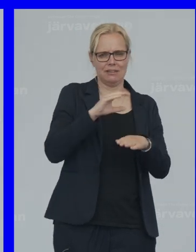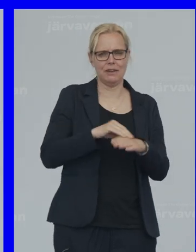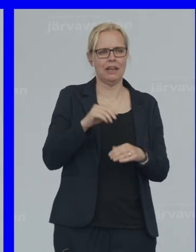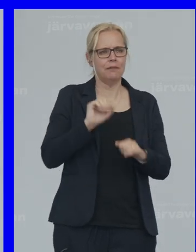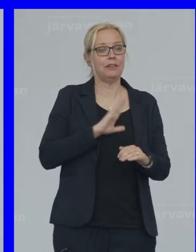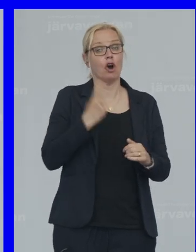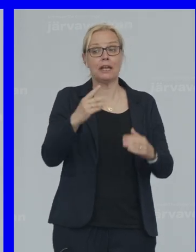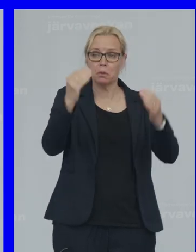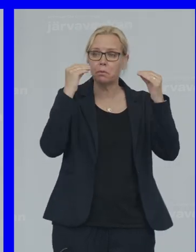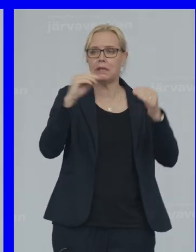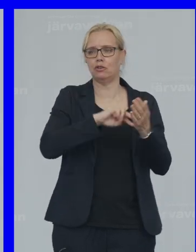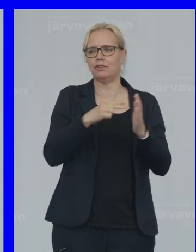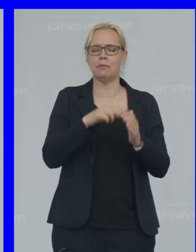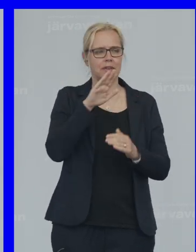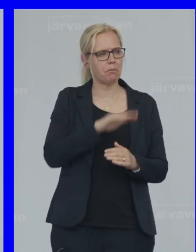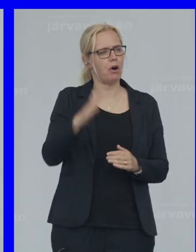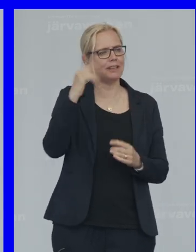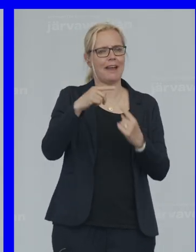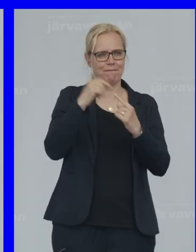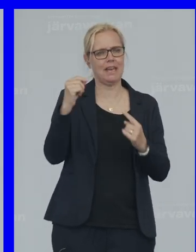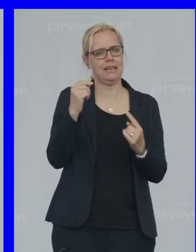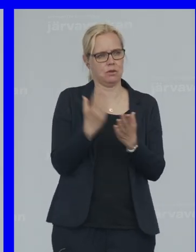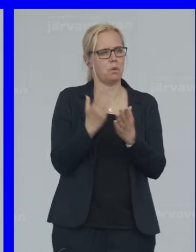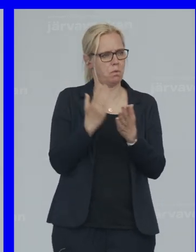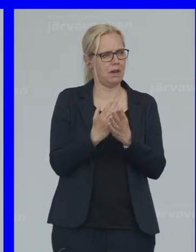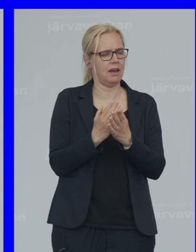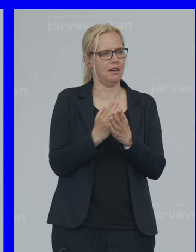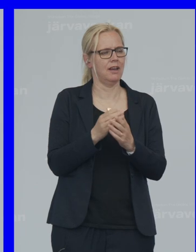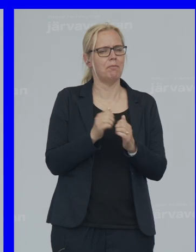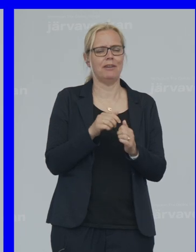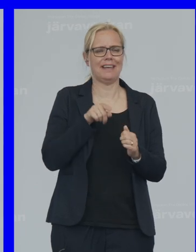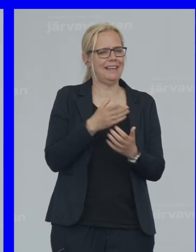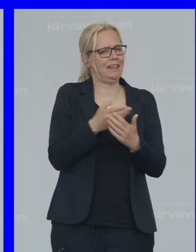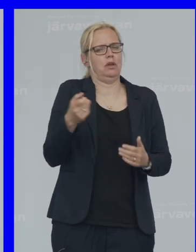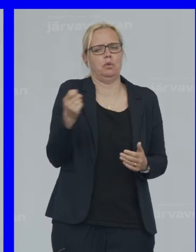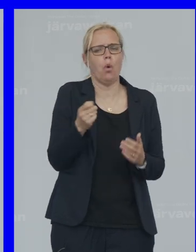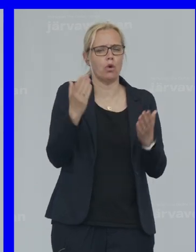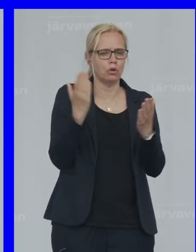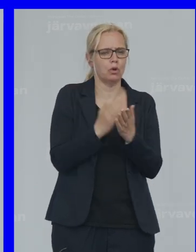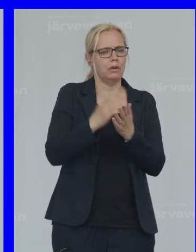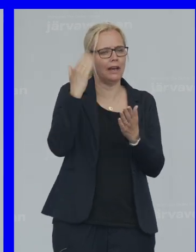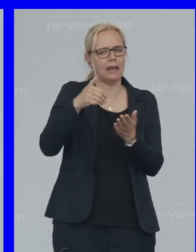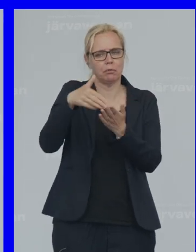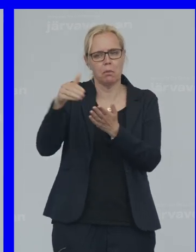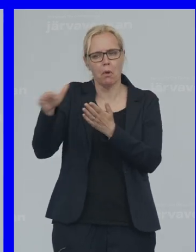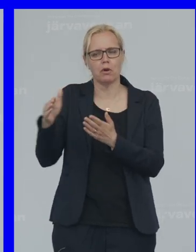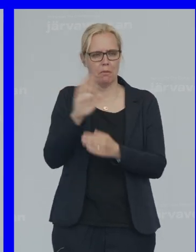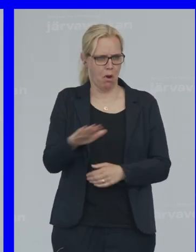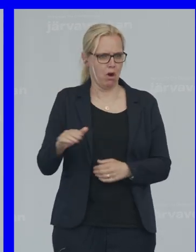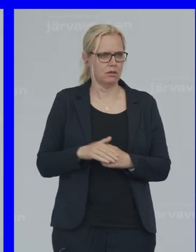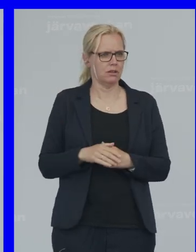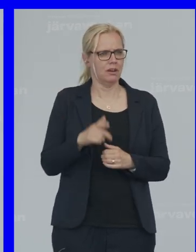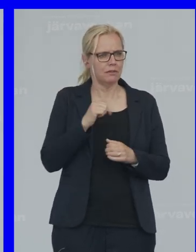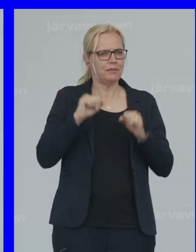utbildningssystem Där barn kan välja skola Men där ingen skola Kan välja bort barn Vi ska